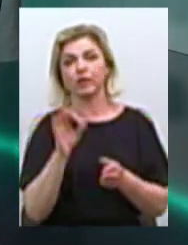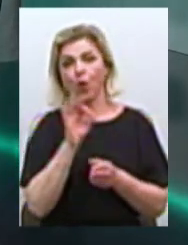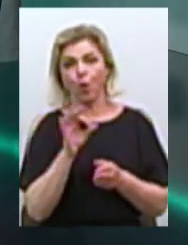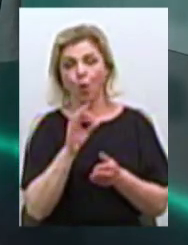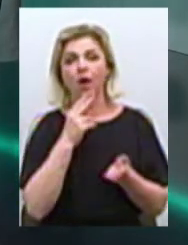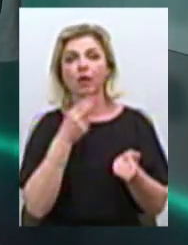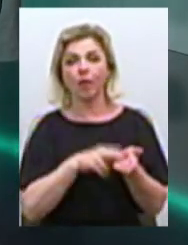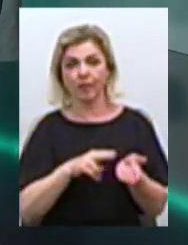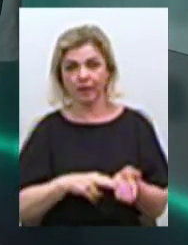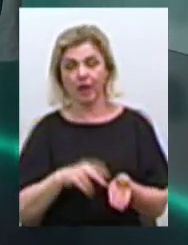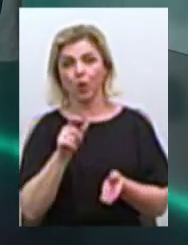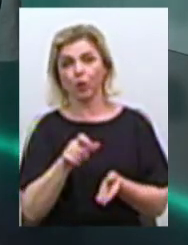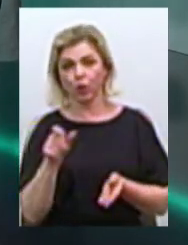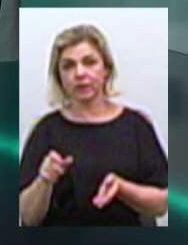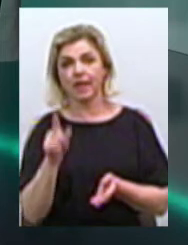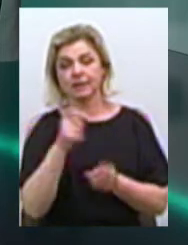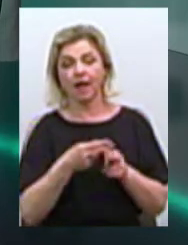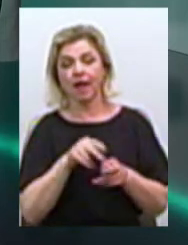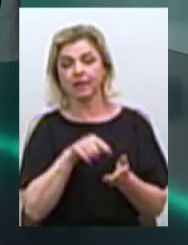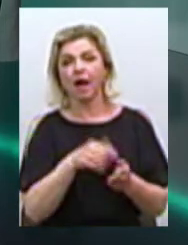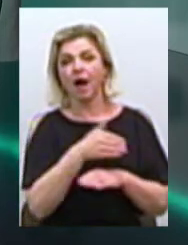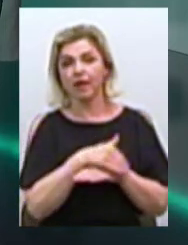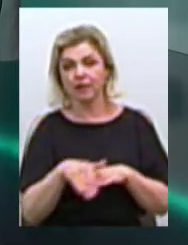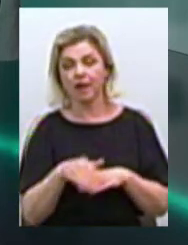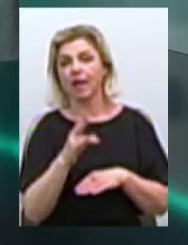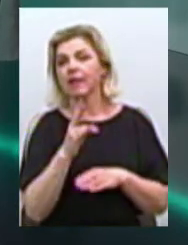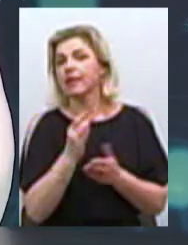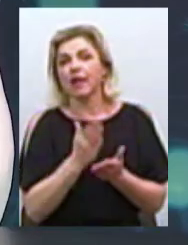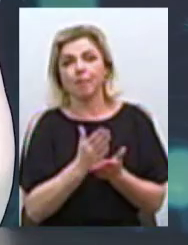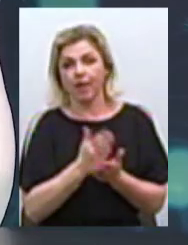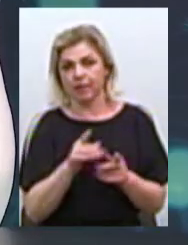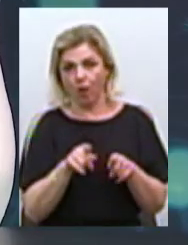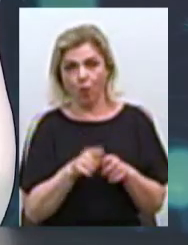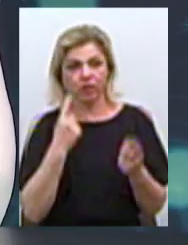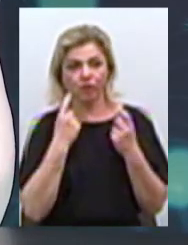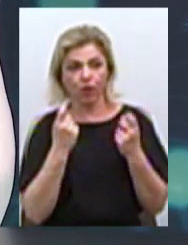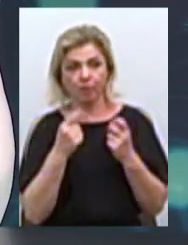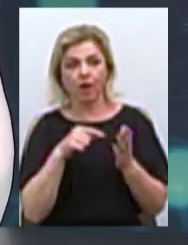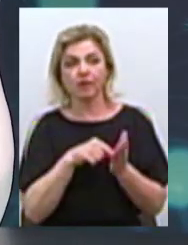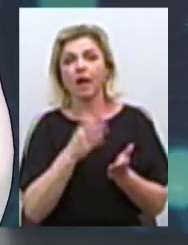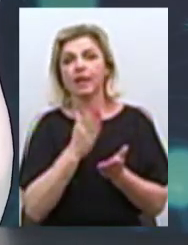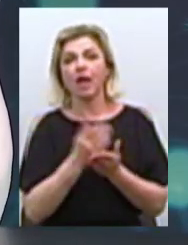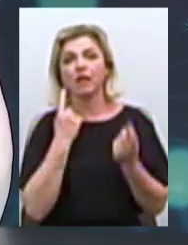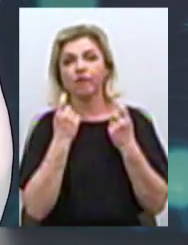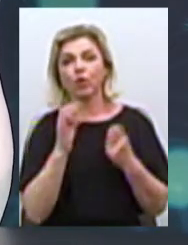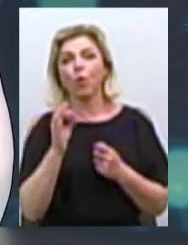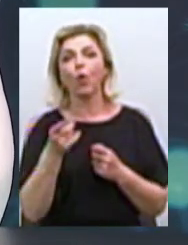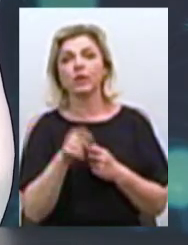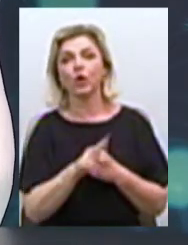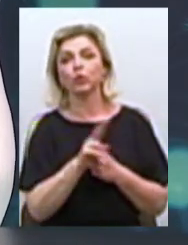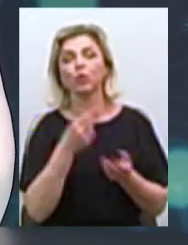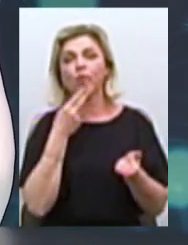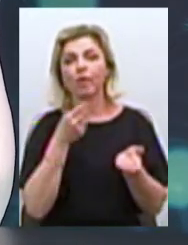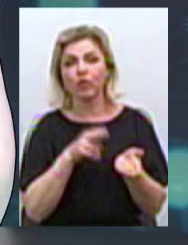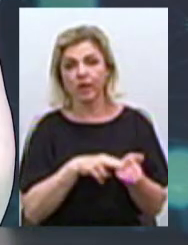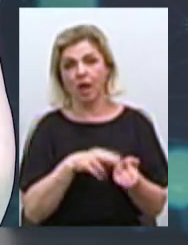зареєстрованих осіб з зазначеної адреси, не містить такої інформації. Вона містить лише інформацію про тих, хто зареєстрований з